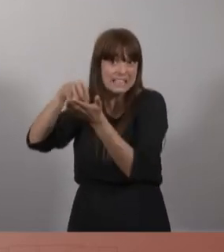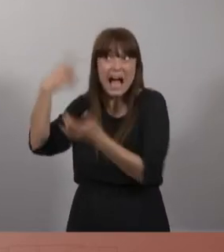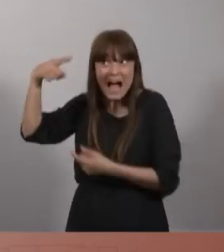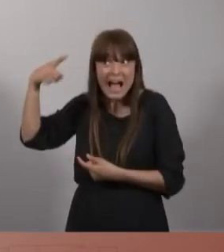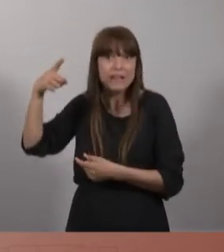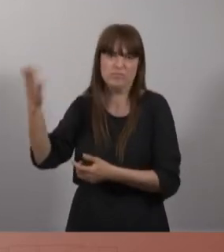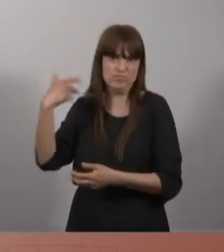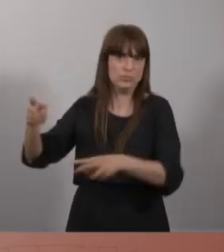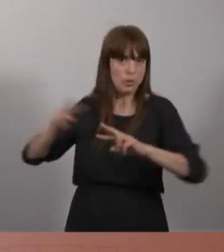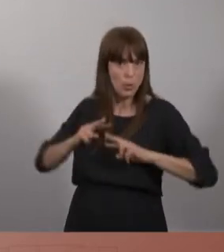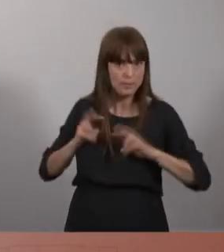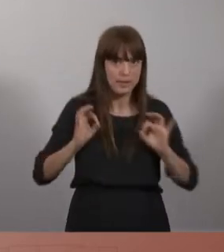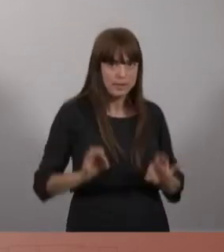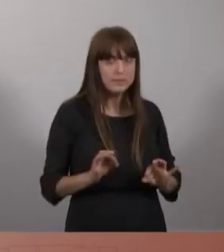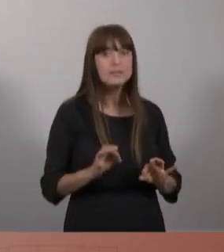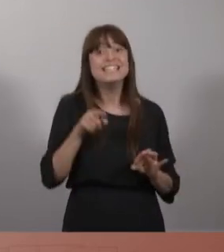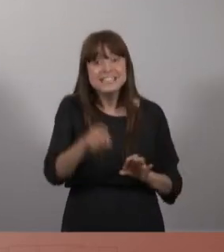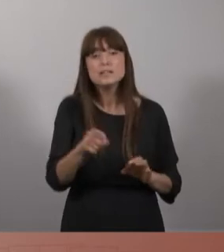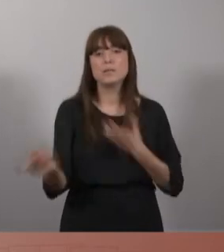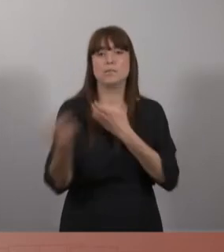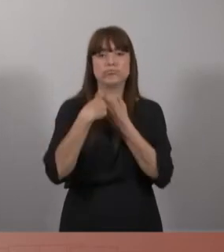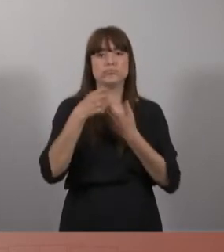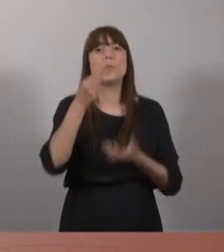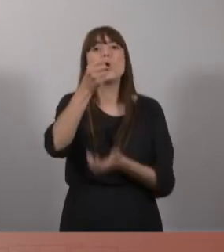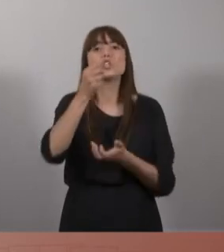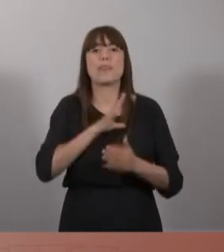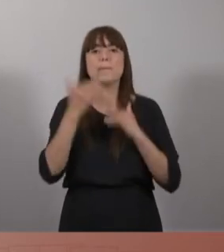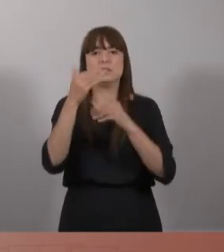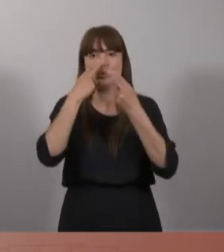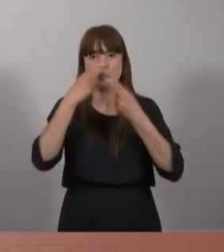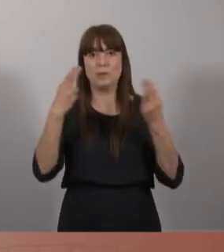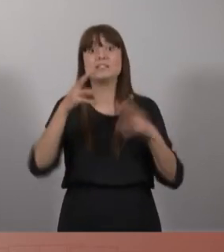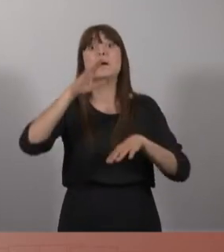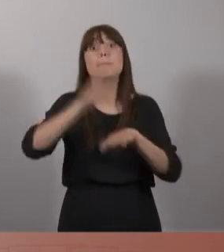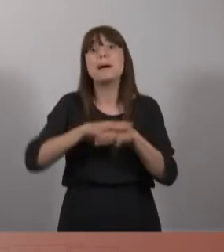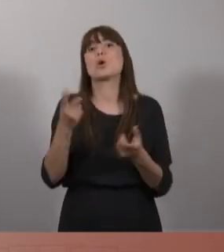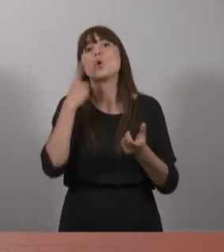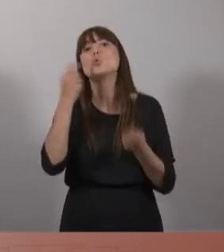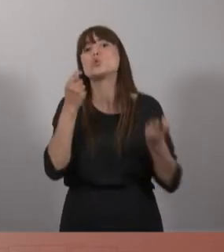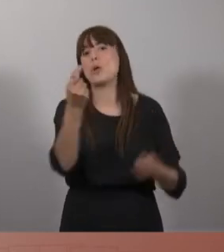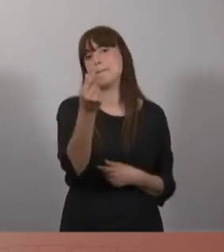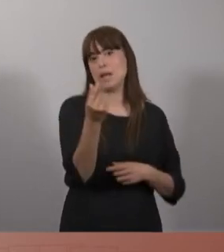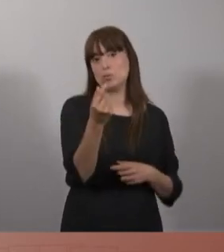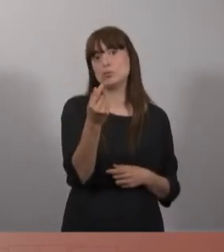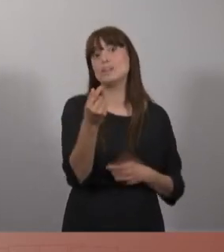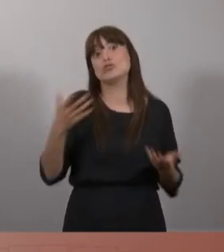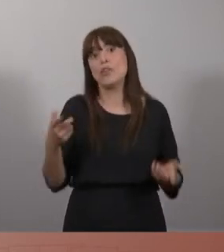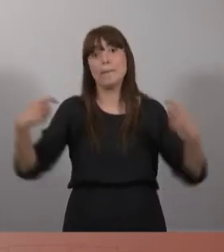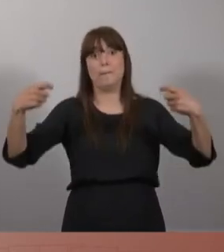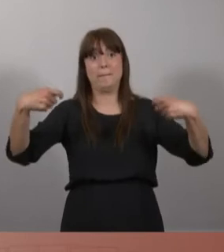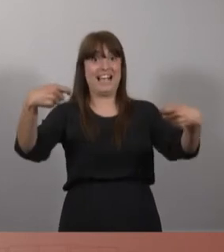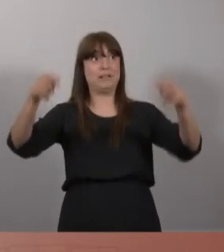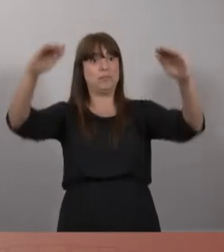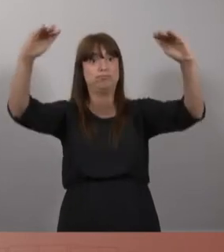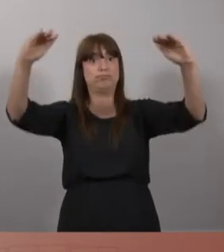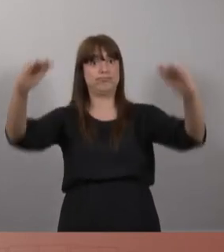i les portem en aquest parc públic. També que aquests pisos turístics que han aflorat a les ciutats de forma